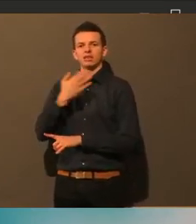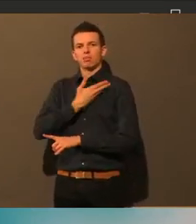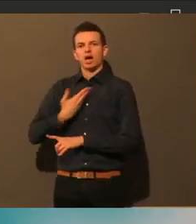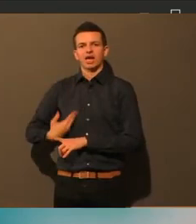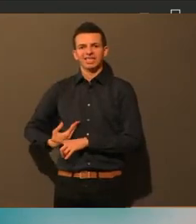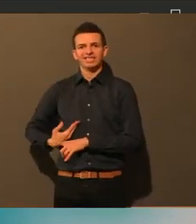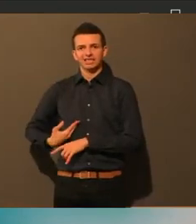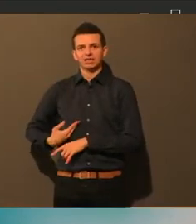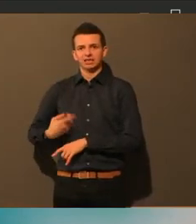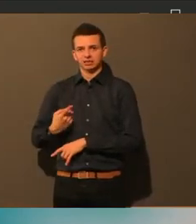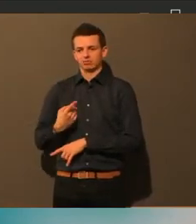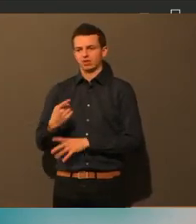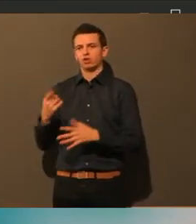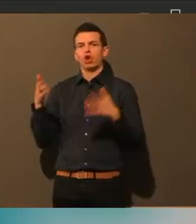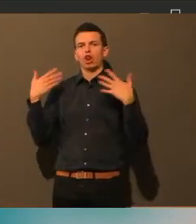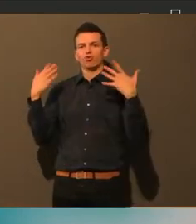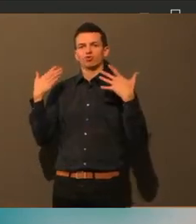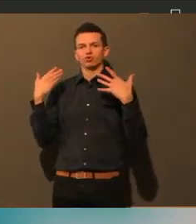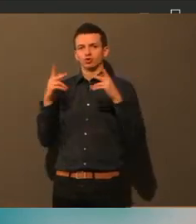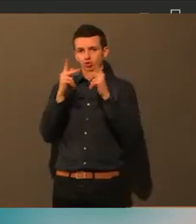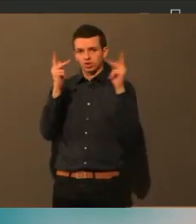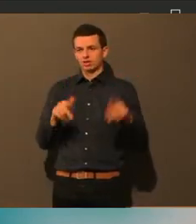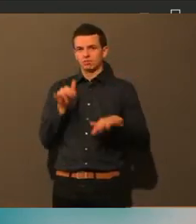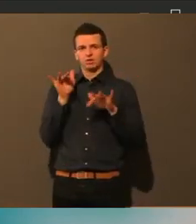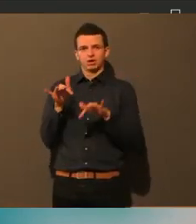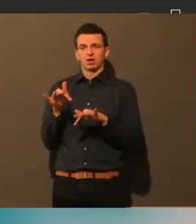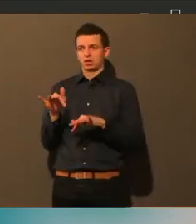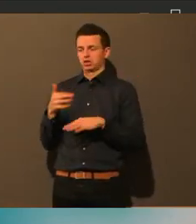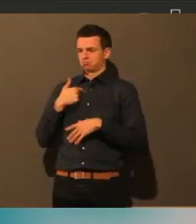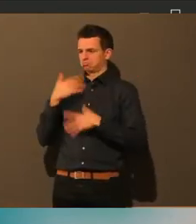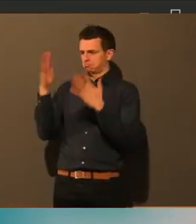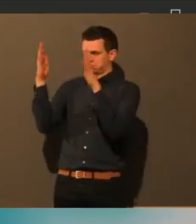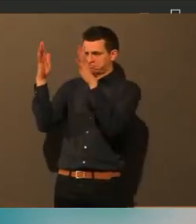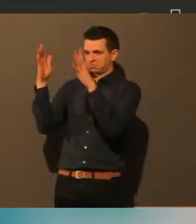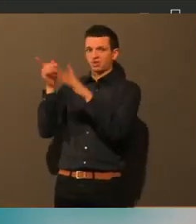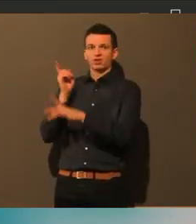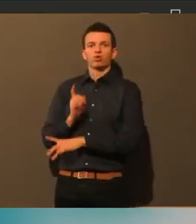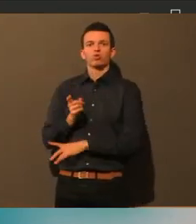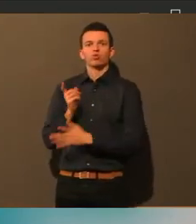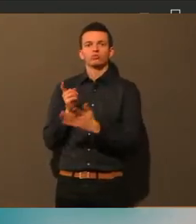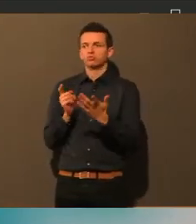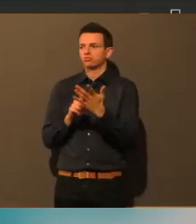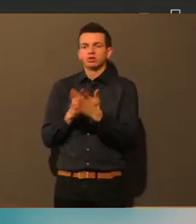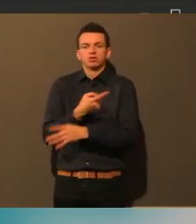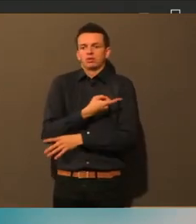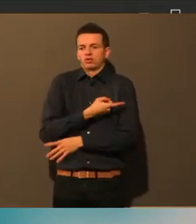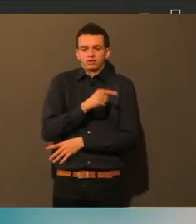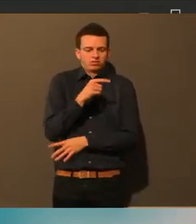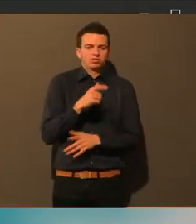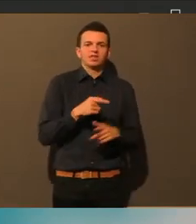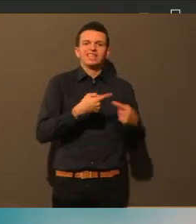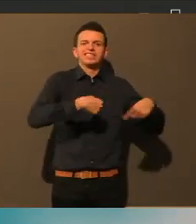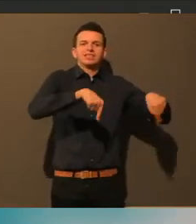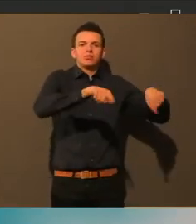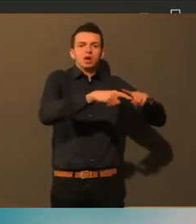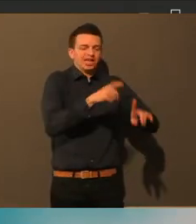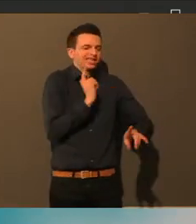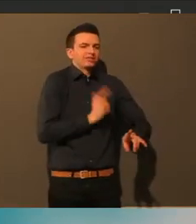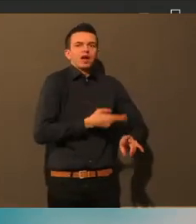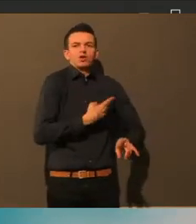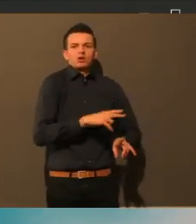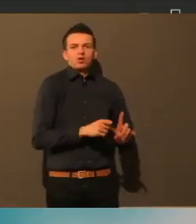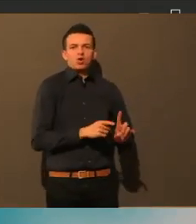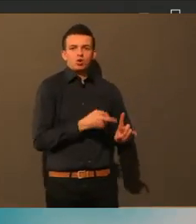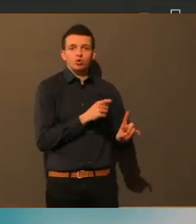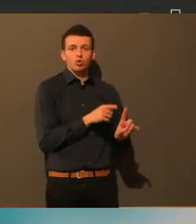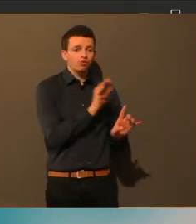Euro ist eigentlich nichts für eine Klasse. Wenn da jeder, jede Familie oder jeder Haushalt einfach mal ein bisschen was dazu gibt, dann hat